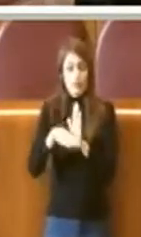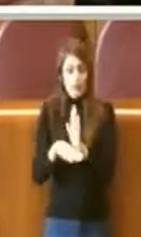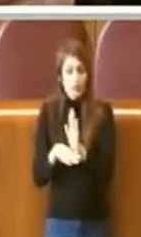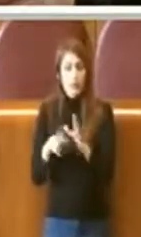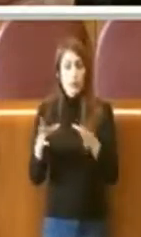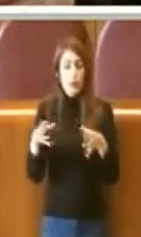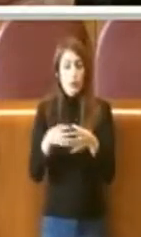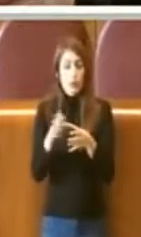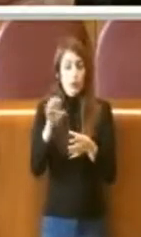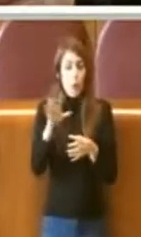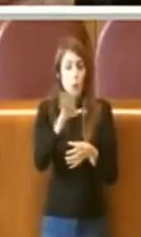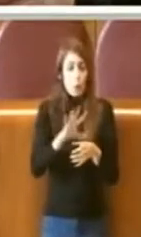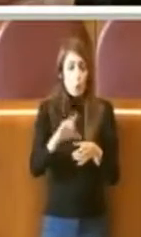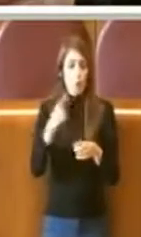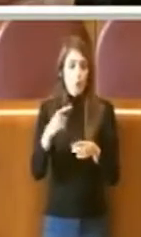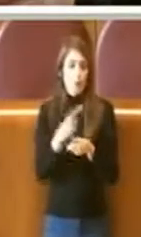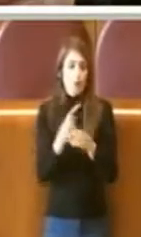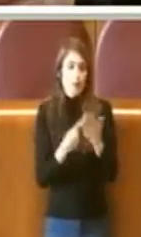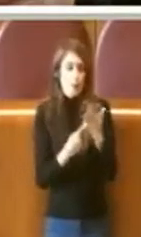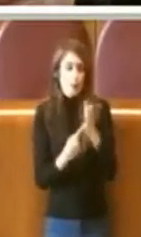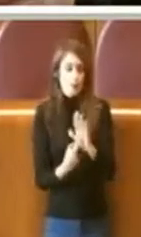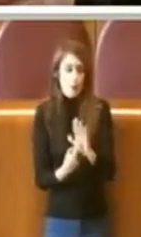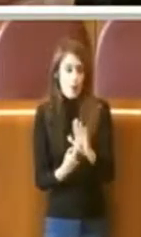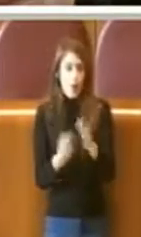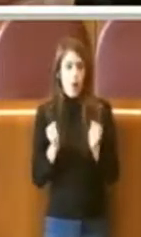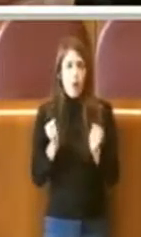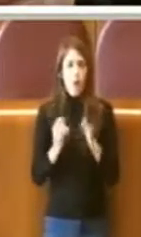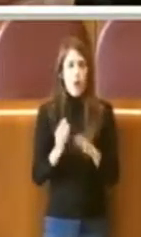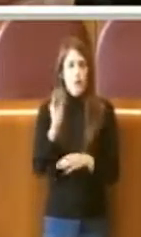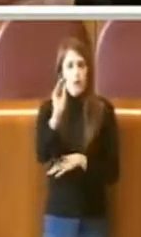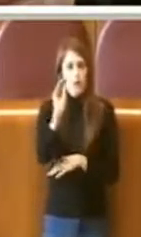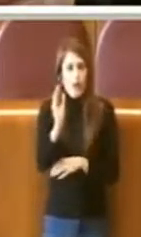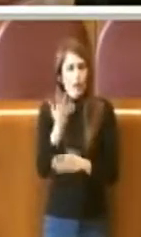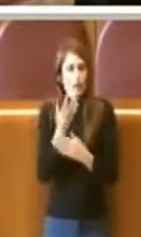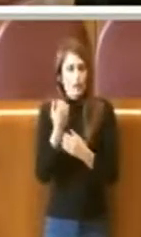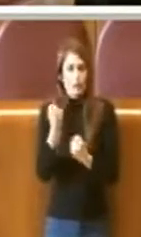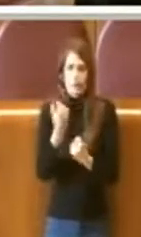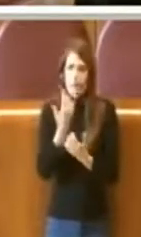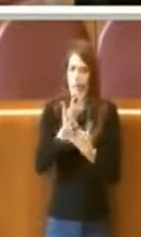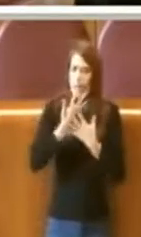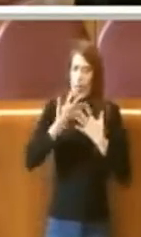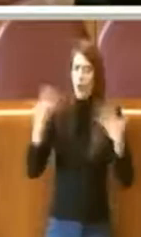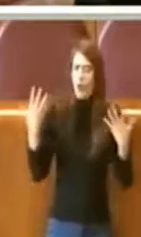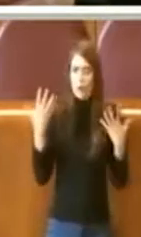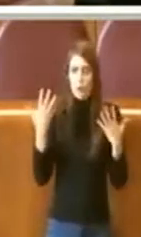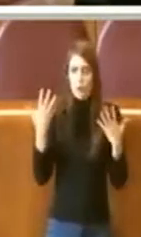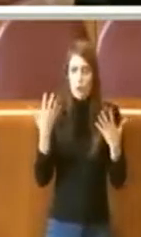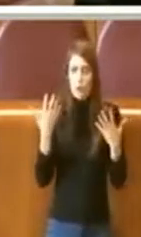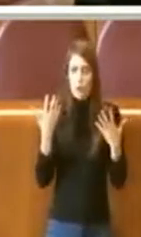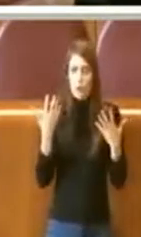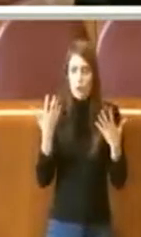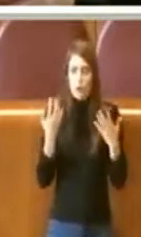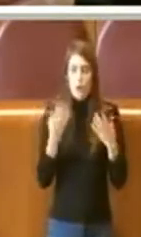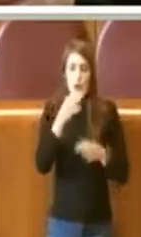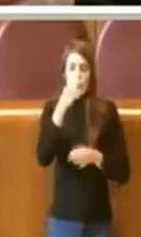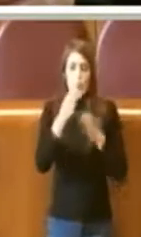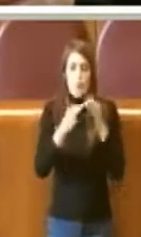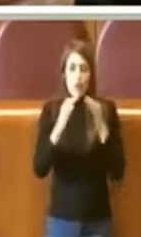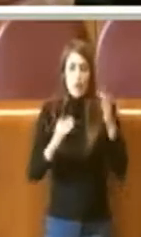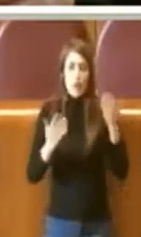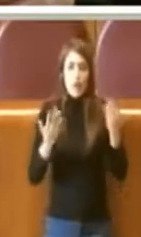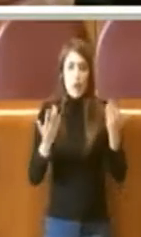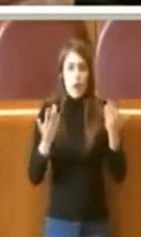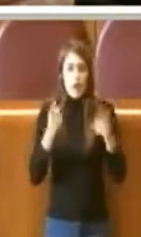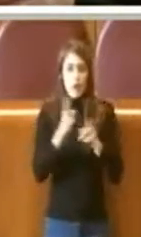e il coraggio di chiedere forte e chiaro che non si può avere due pesi di misura. Se